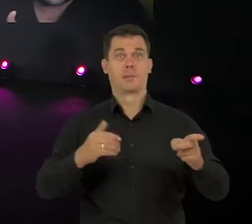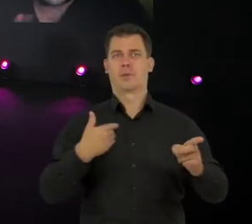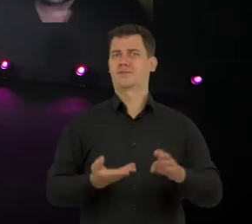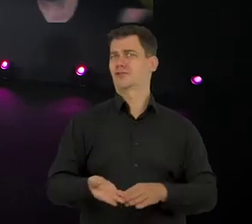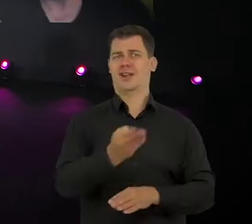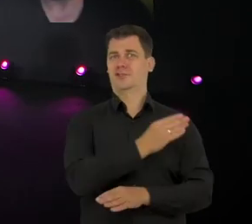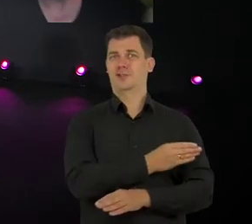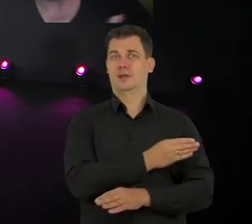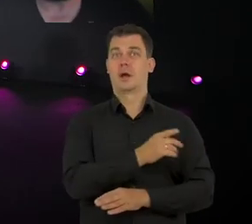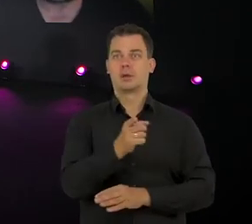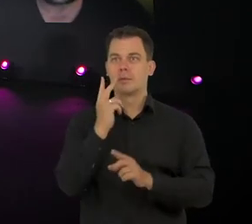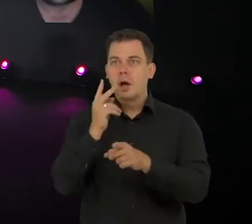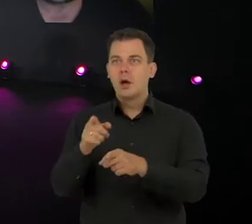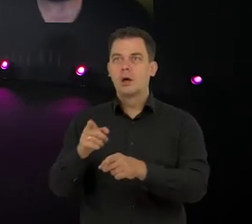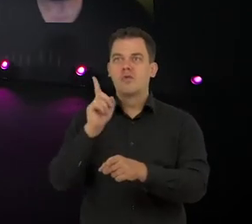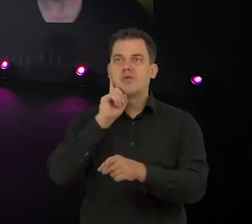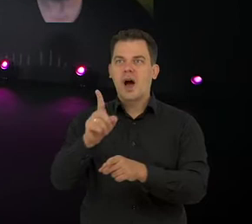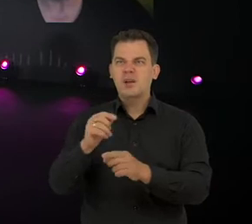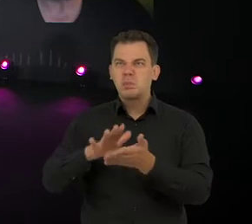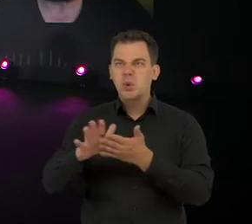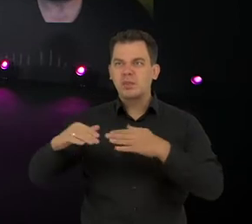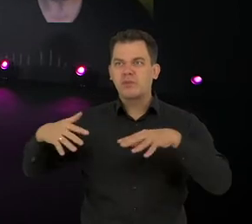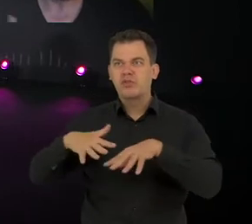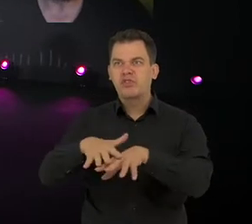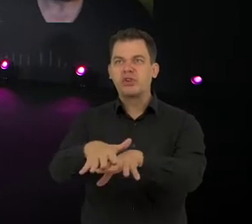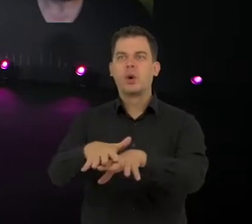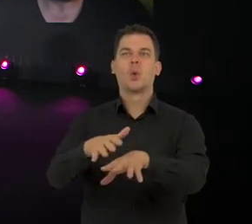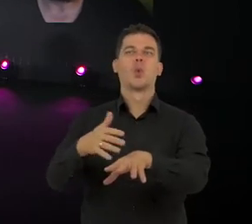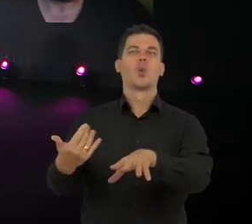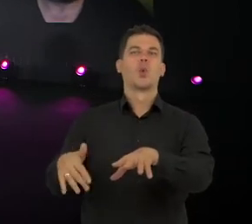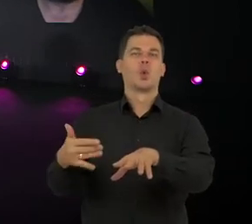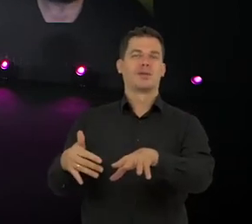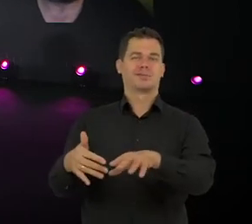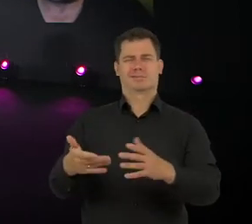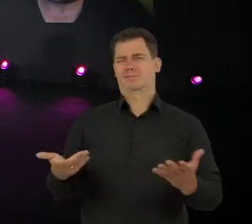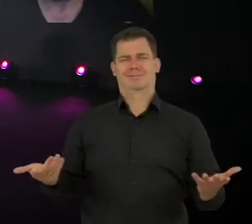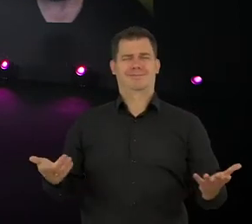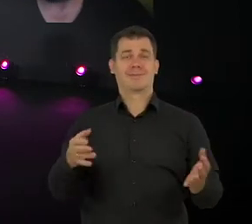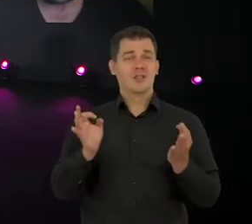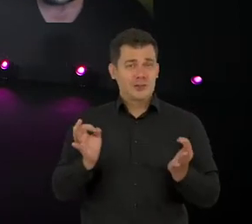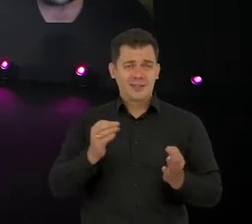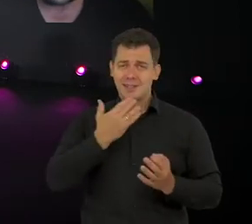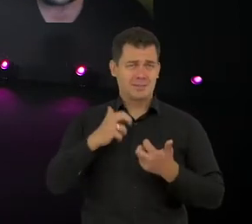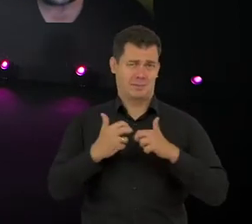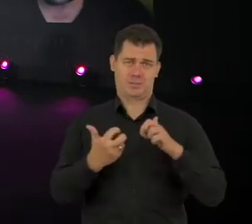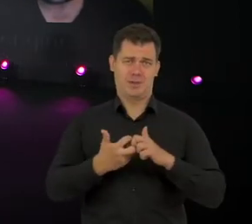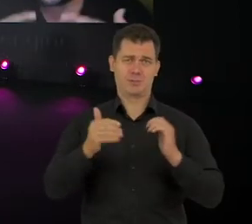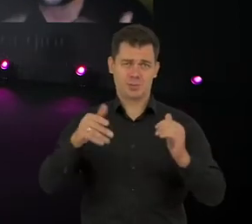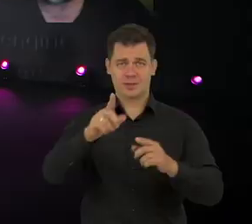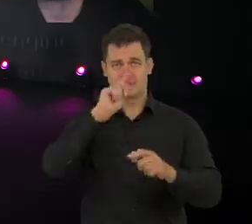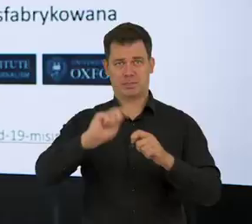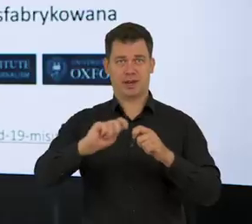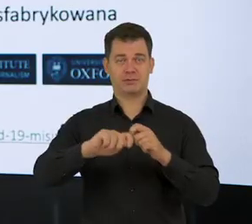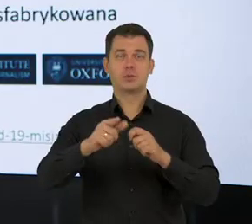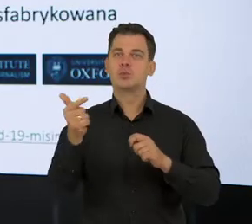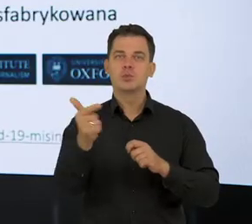funkcjonowało w mediach, to mógłby zobaczyć prawdziwy kontekst. Więc to jest bardzo ważne, że dzisiaj mamy proste narzędzia do tego, żeby sprawdzać te fake newsy, czyli